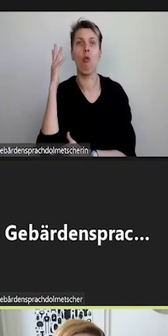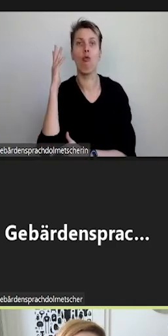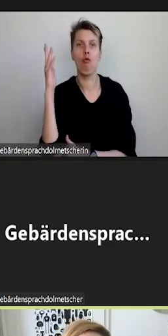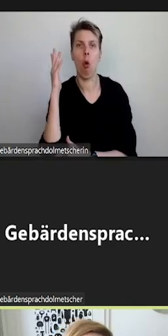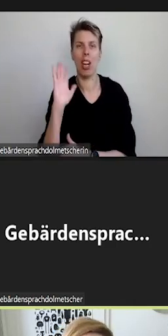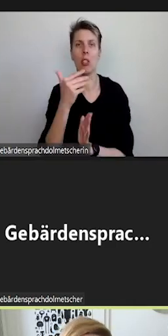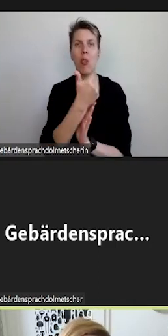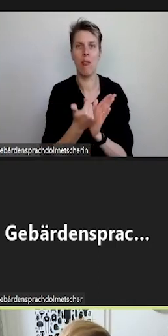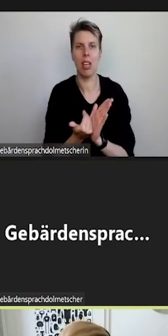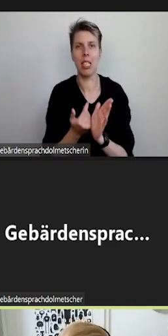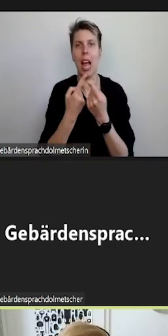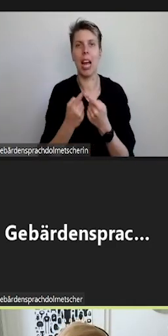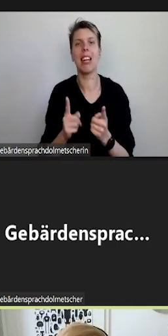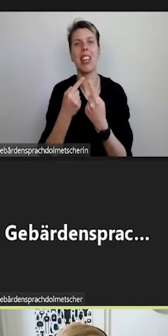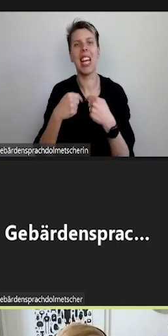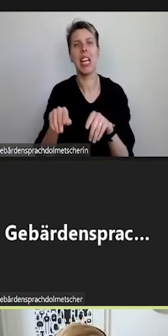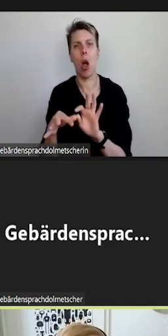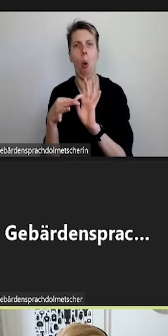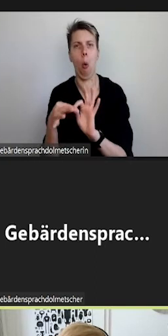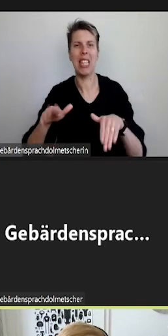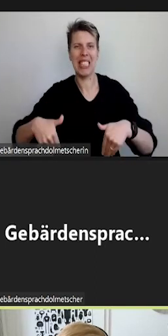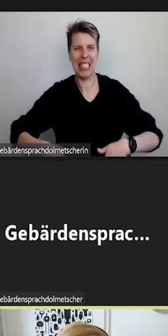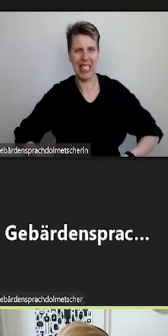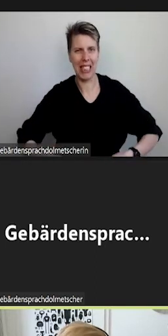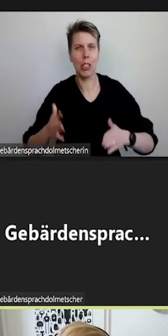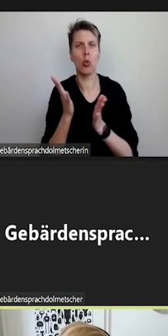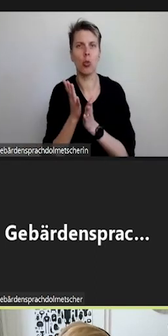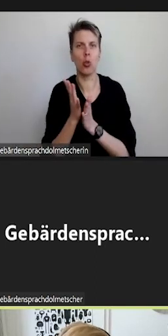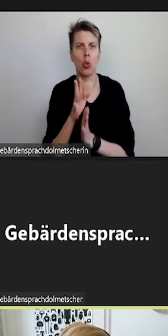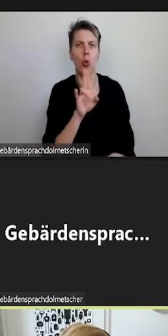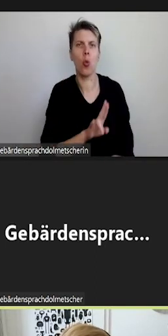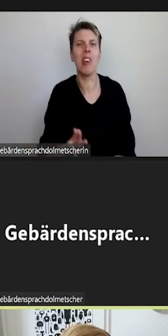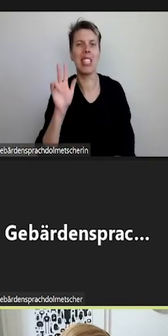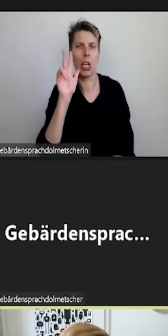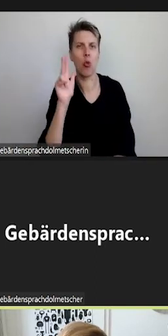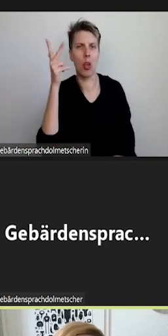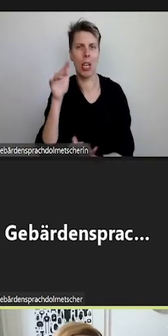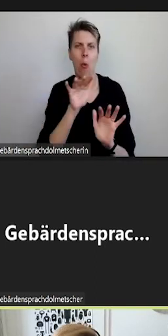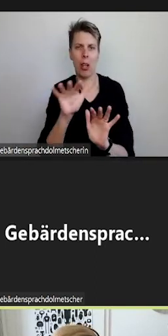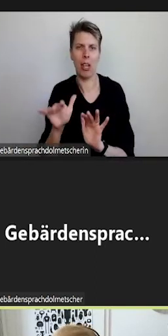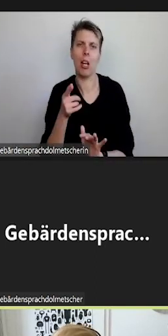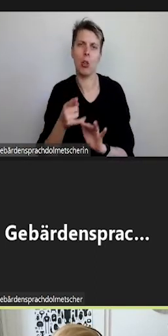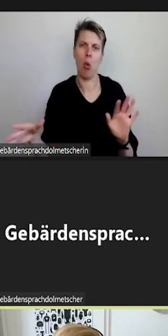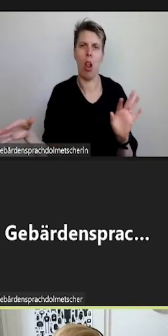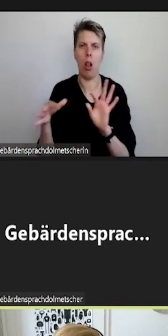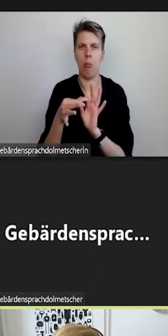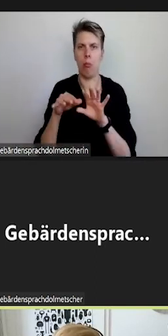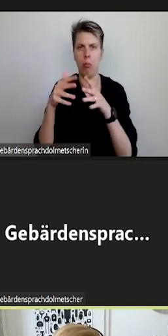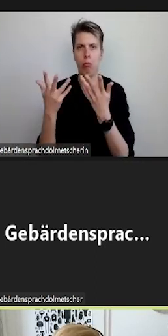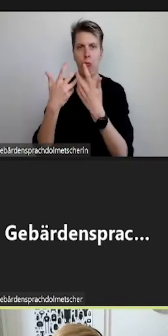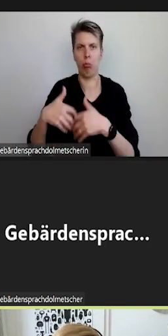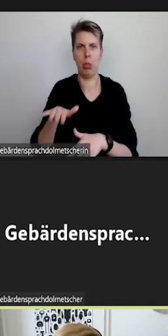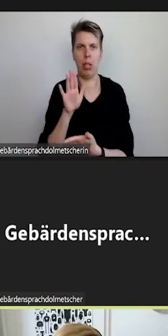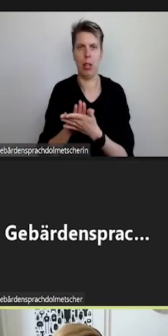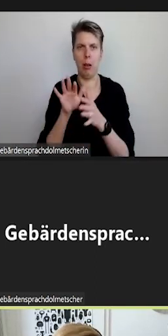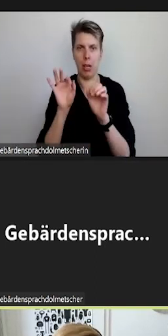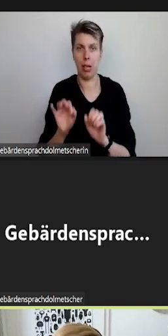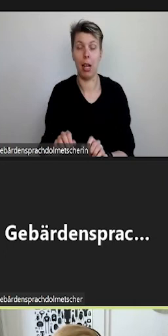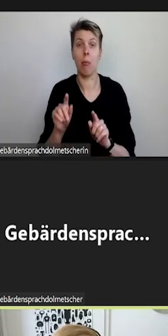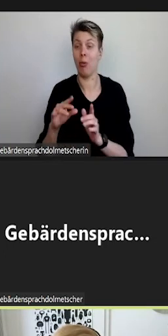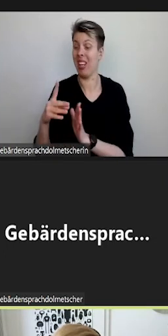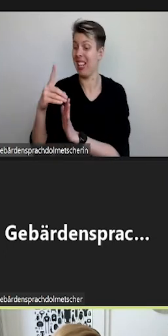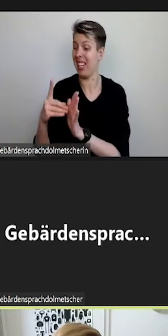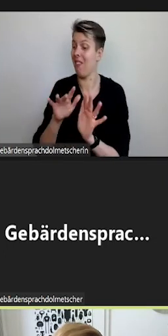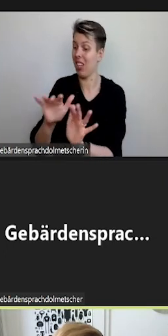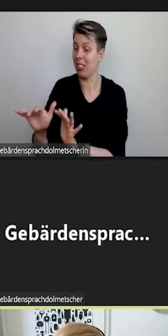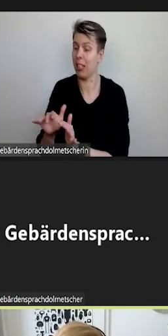den weiteren raumbezogenen Diensten, die wir an der Uni Göttingen haben. Für die Umsetzung haben wir bereits vorhandene Daten gesichtet